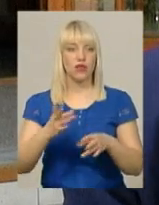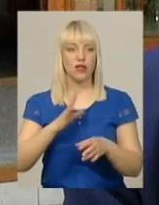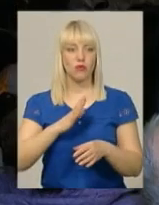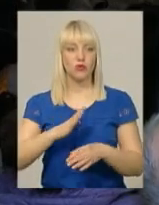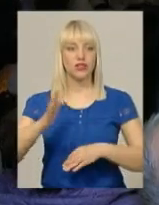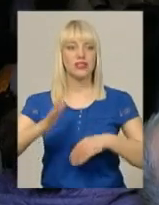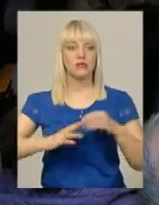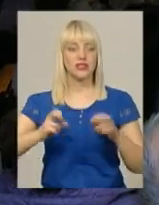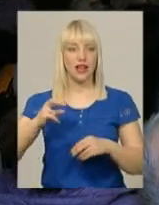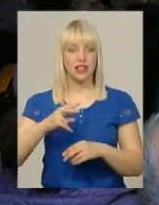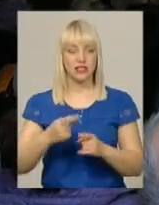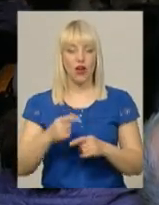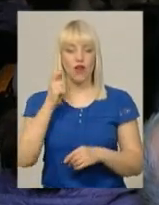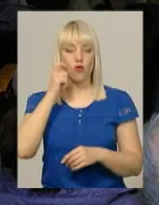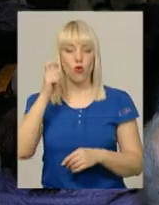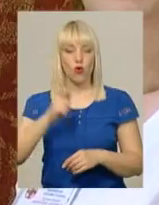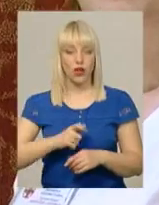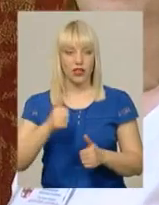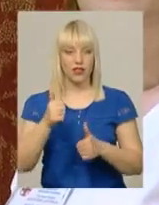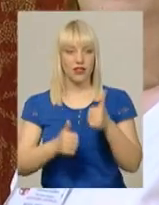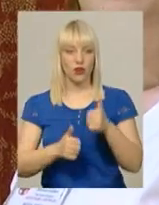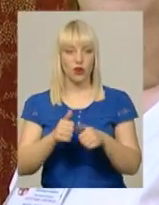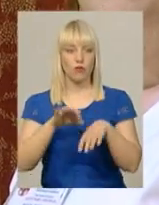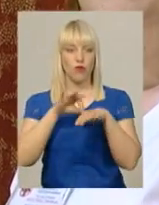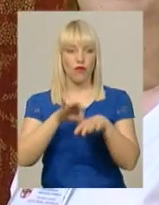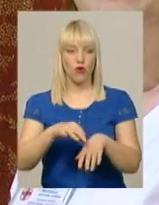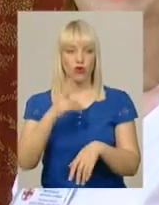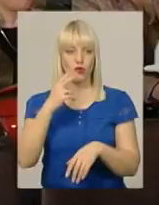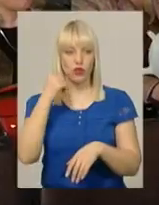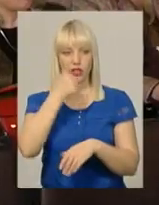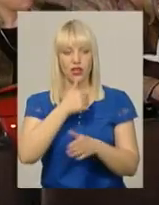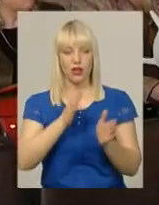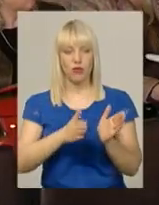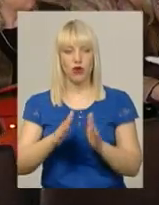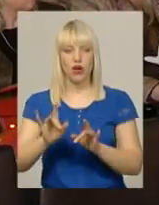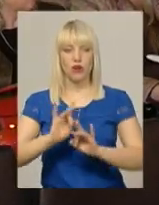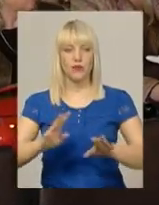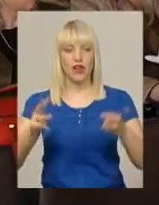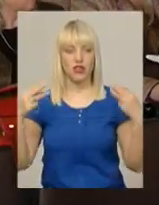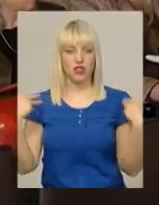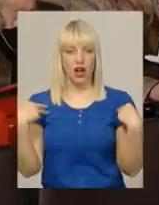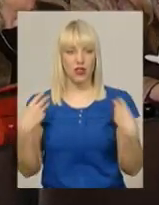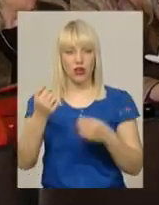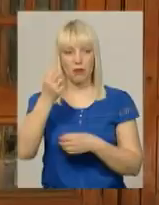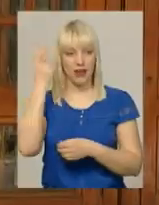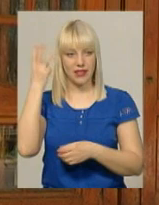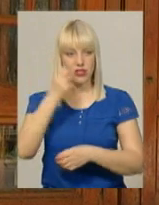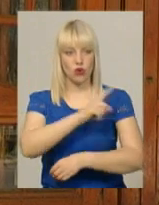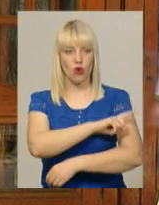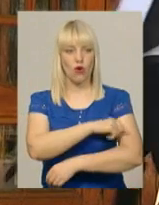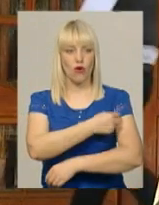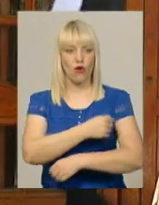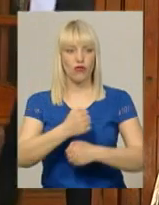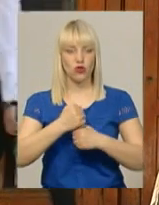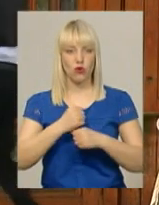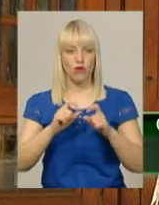першу чергу. В Україні конкурс «Берегиня в погонах» проводять другий рік поспіль, розповідає начальник Хмельницького військового госпіталю Сергій Мельник. Наші